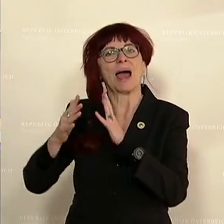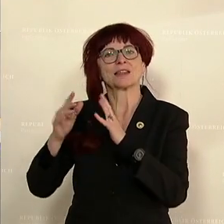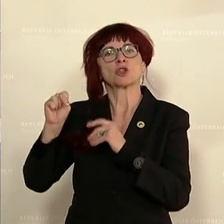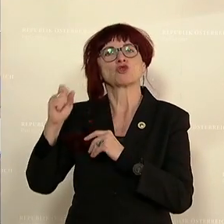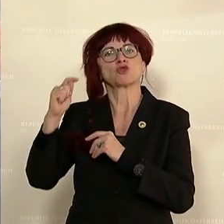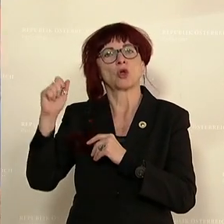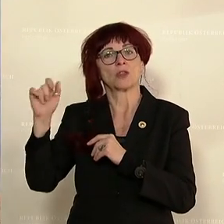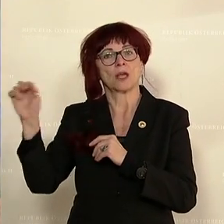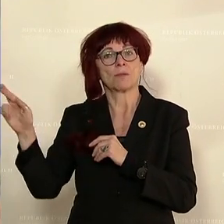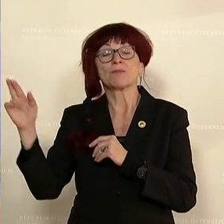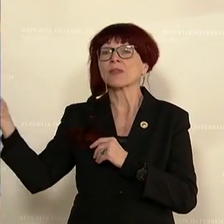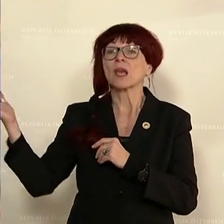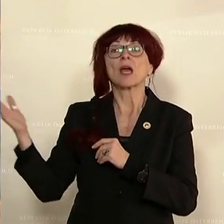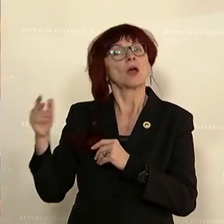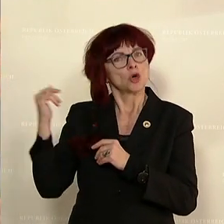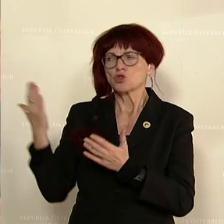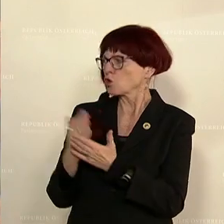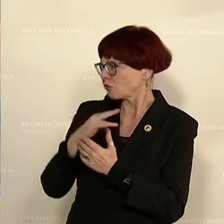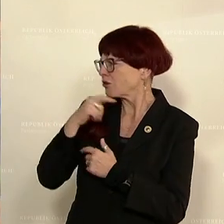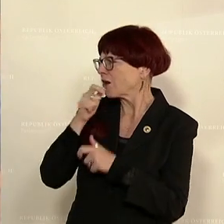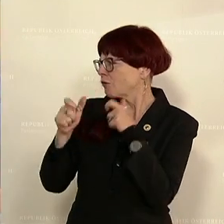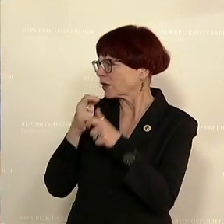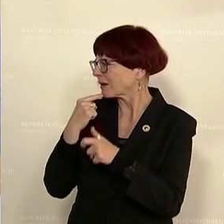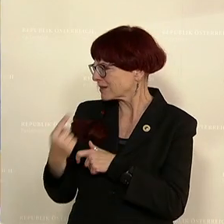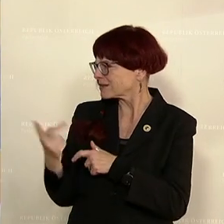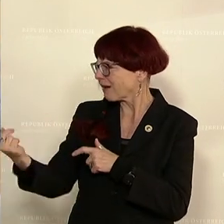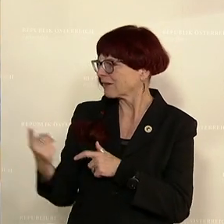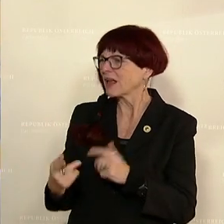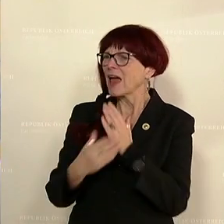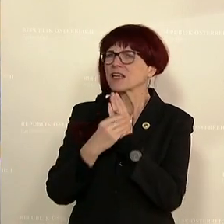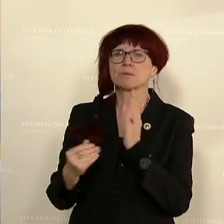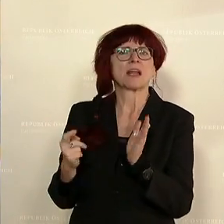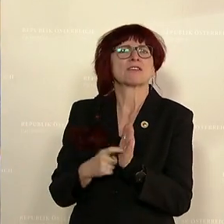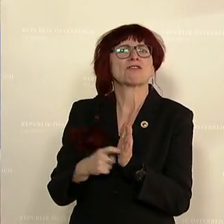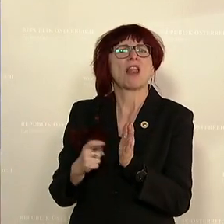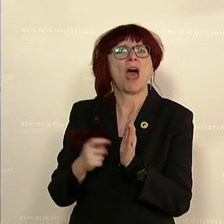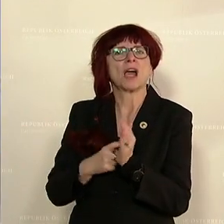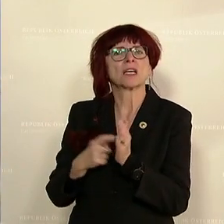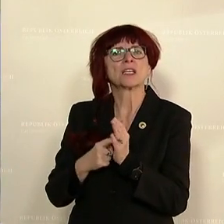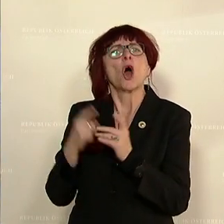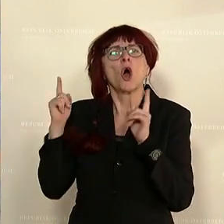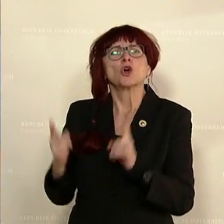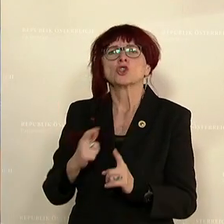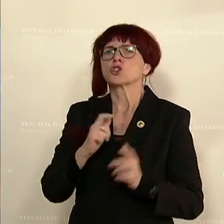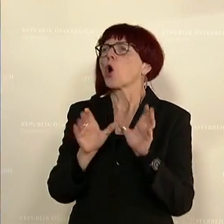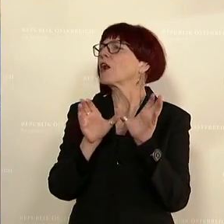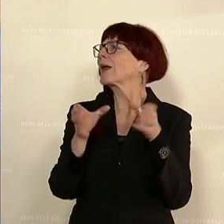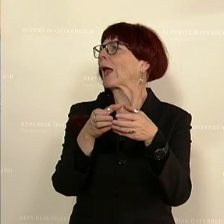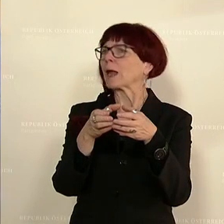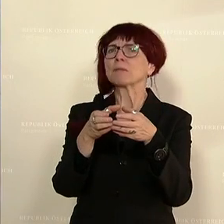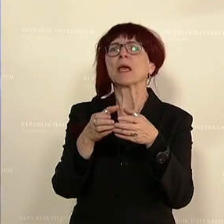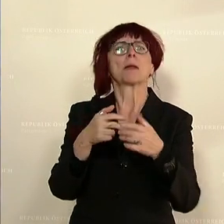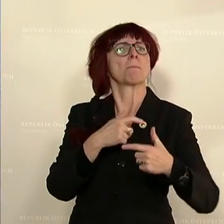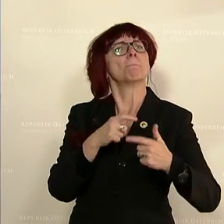das, was Expertinnen und Experten seit langem fordern, nämlich eine Entpolitisierung der Gremien, nicht vorgesehen ist in ihrem